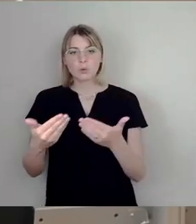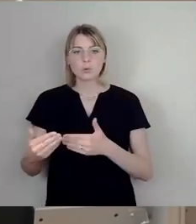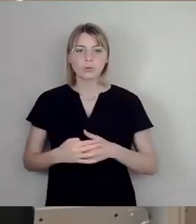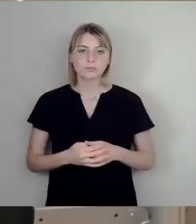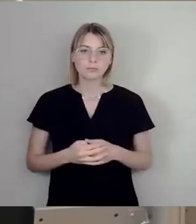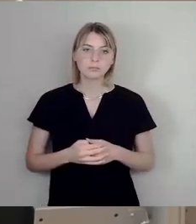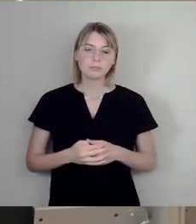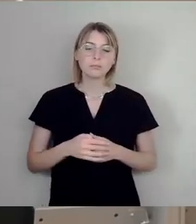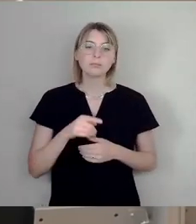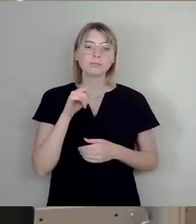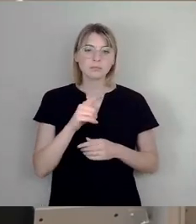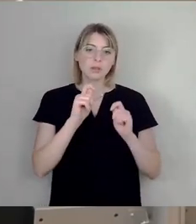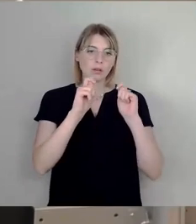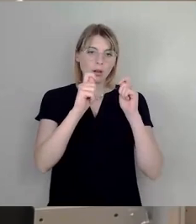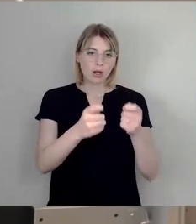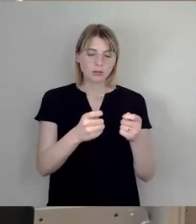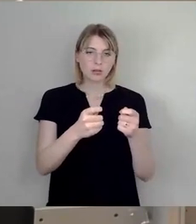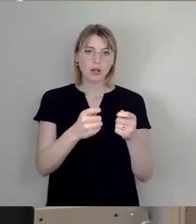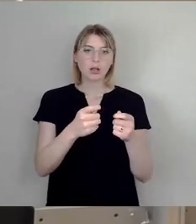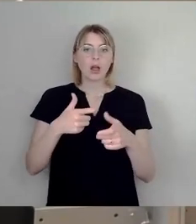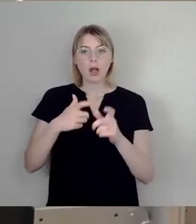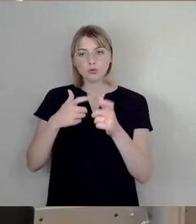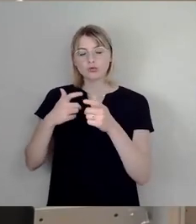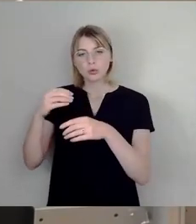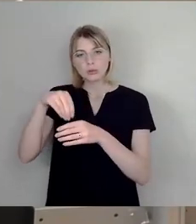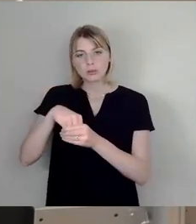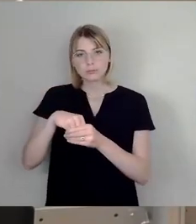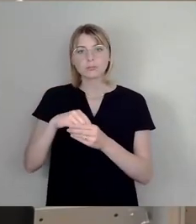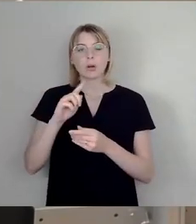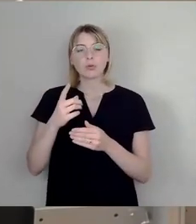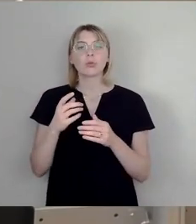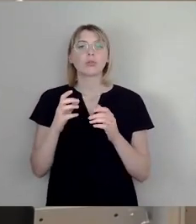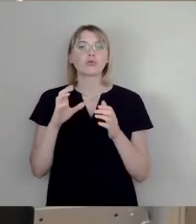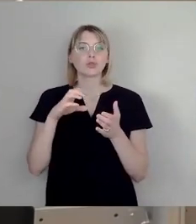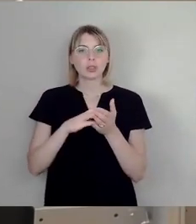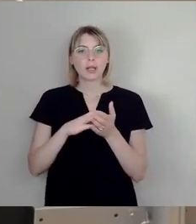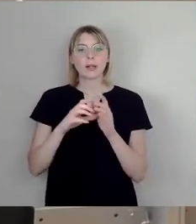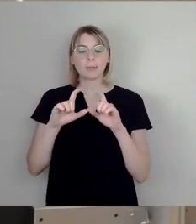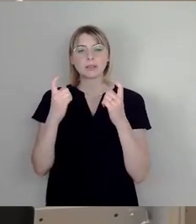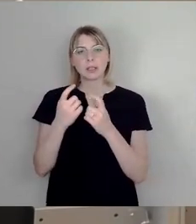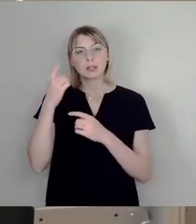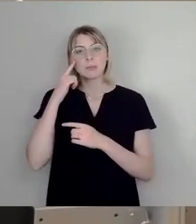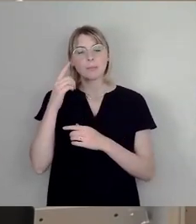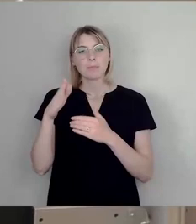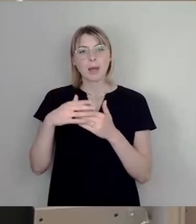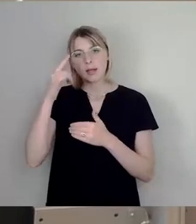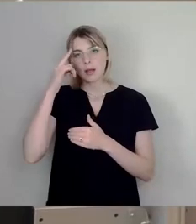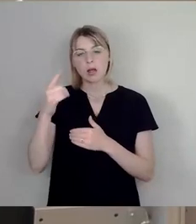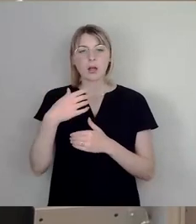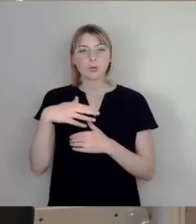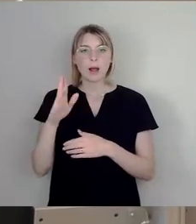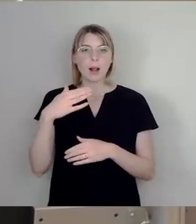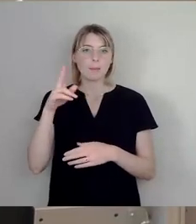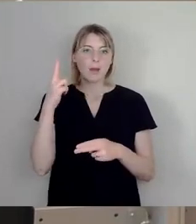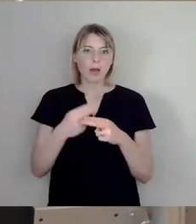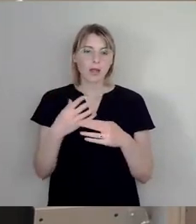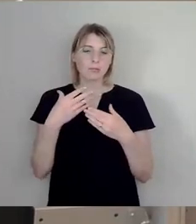dieser Antrag hat in den Ausschüssen und in Ihrem Stadtbezugsbeirat überall Mehrheiten bekommen. Ich mache es kurz. Ich bitte Sie um Zustimmung.